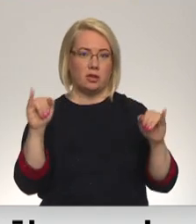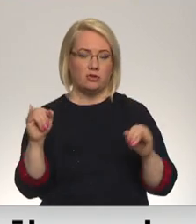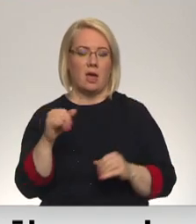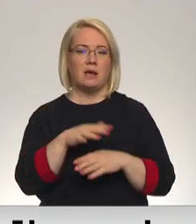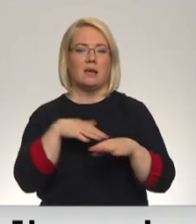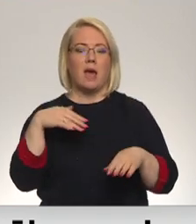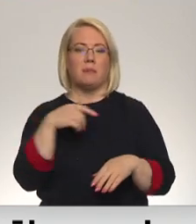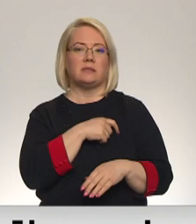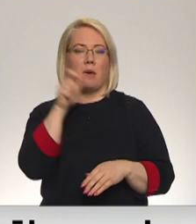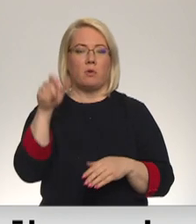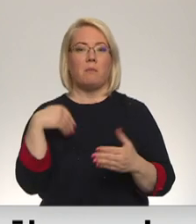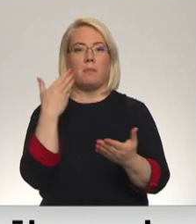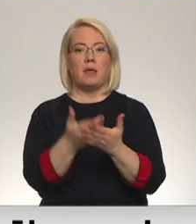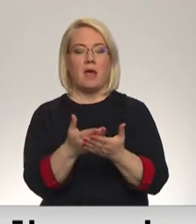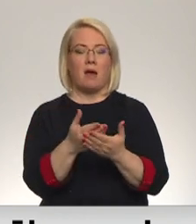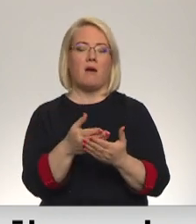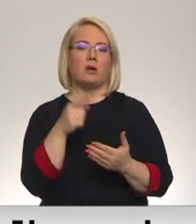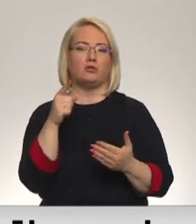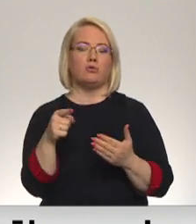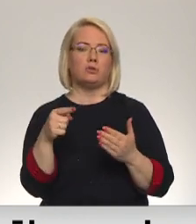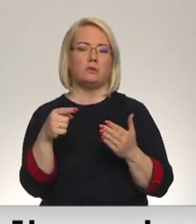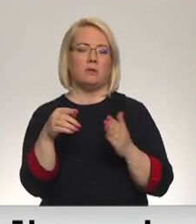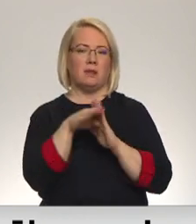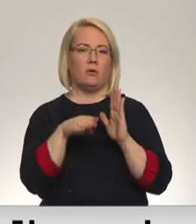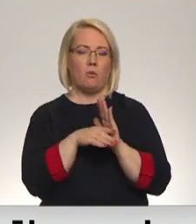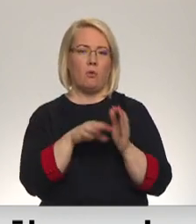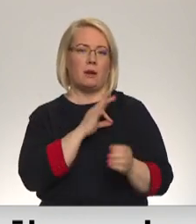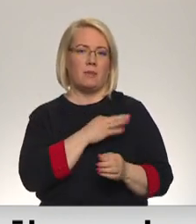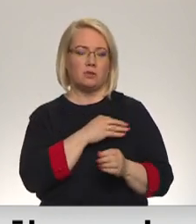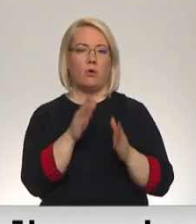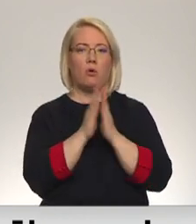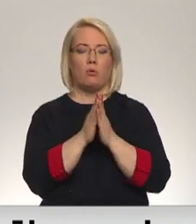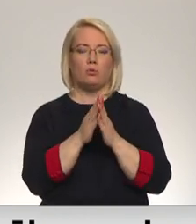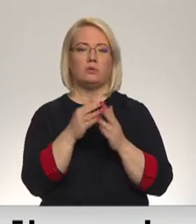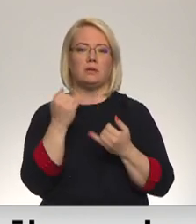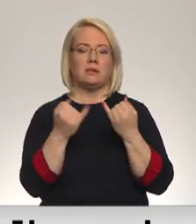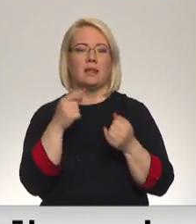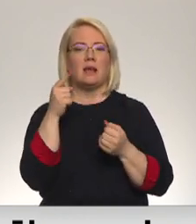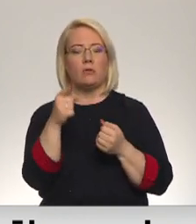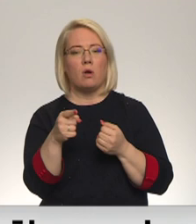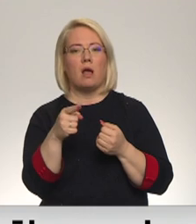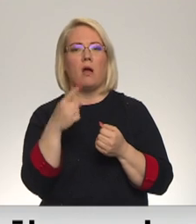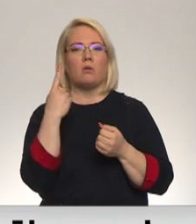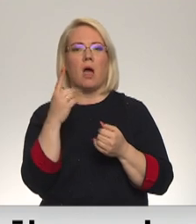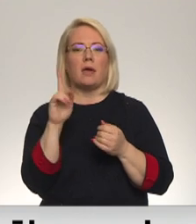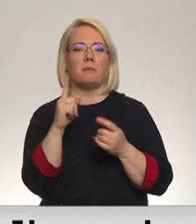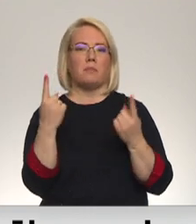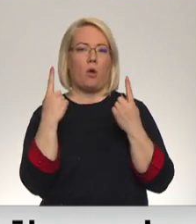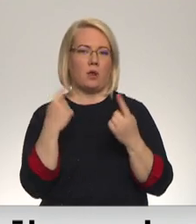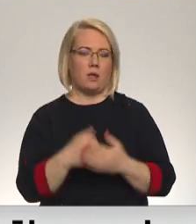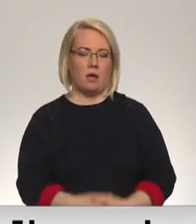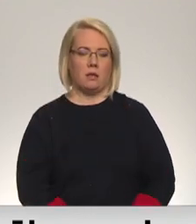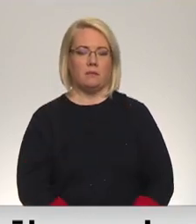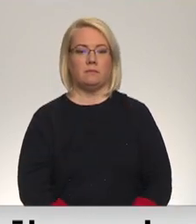ar nelegālu satur izmantošanu, kriminalizēt un aicina policiju cieņu pret šādu kanālu patēriešanu notēt kā viena no prioritātēm.